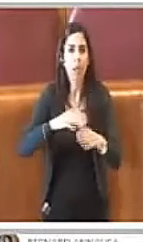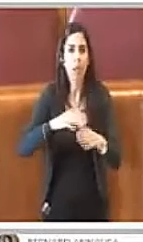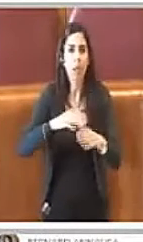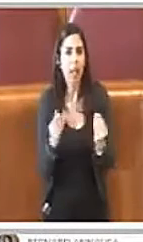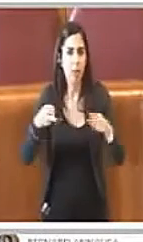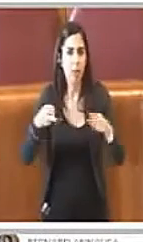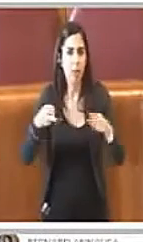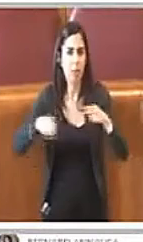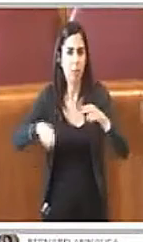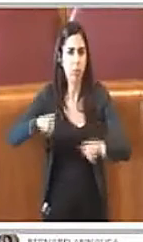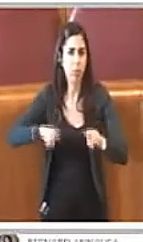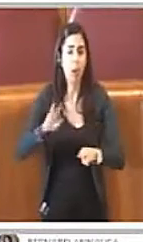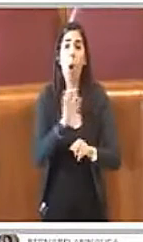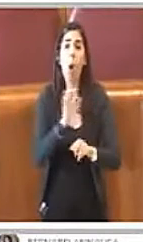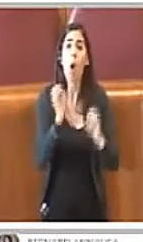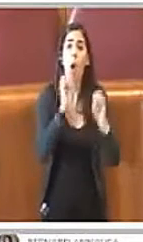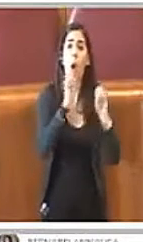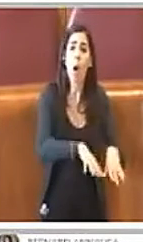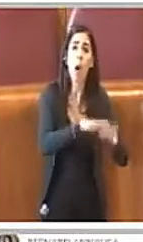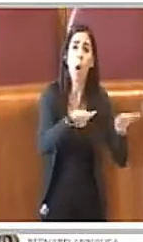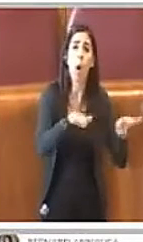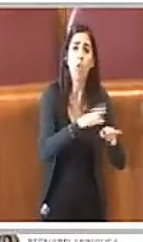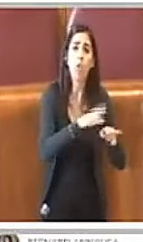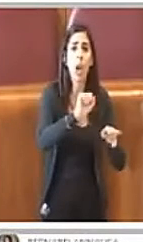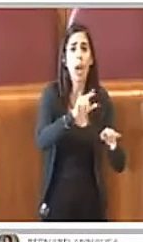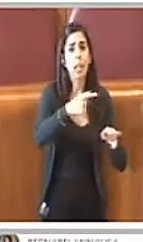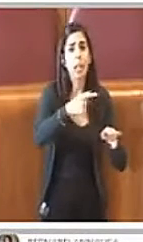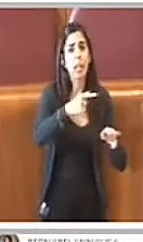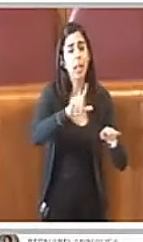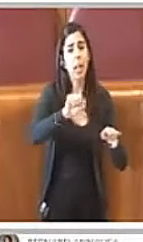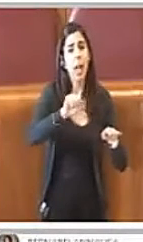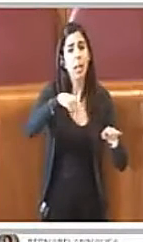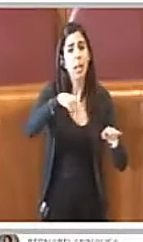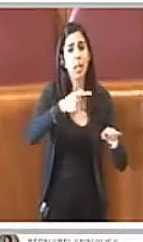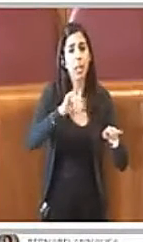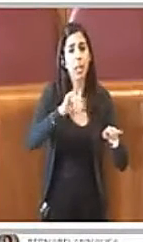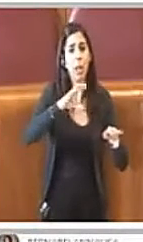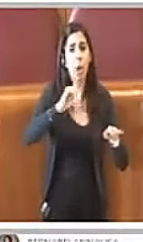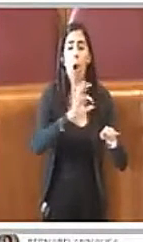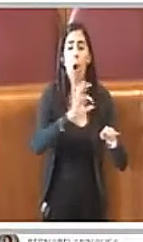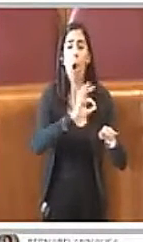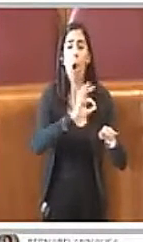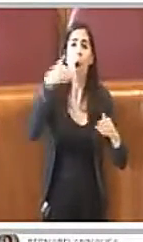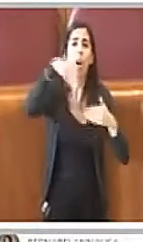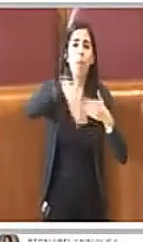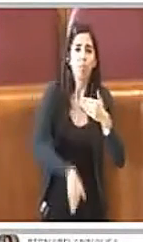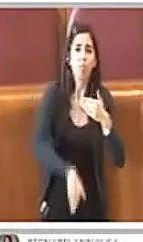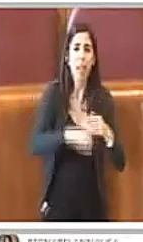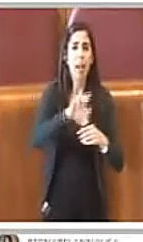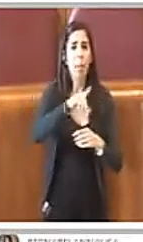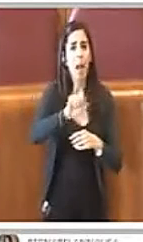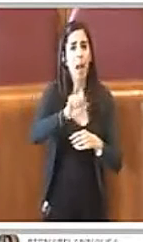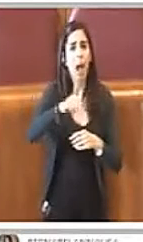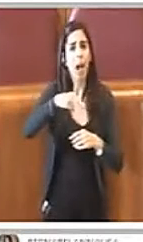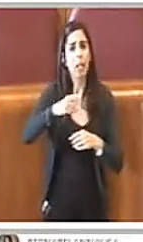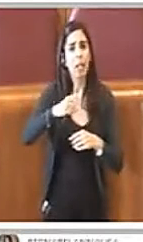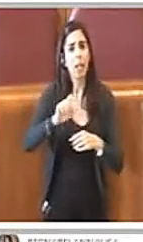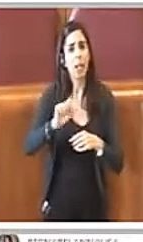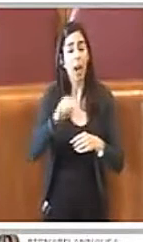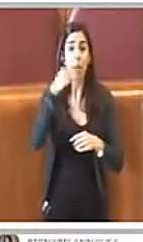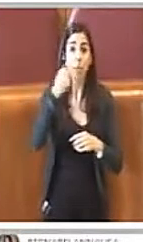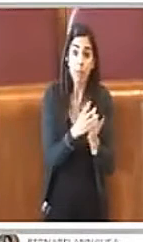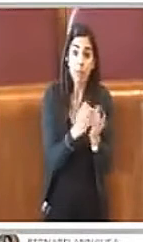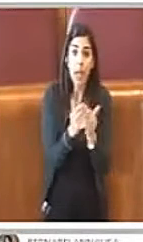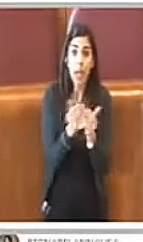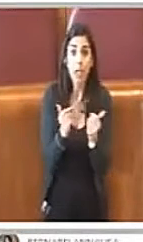Atlantico o nel rio della Plata. La sparizione forzata è un fenomeno che si è verificato anche in altri paesi